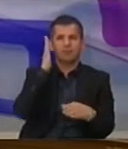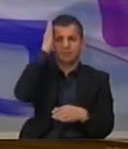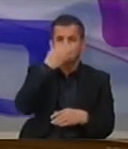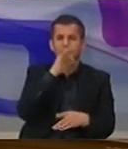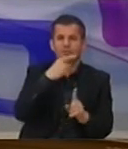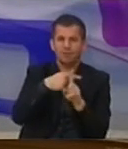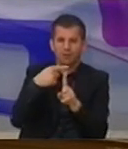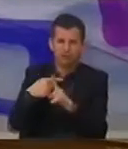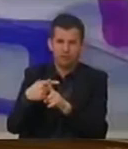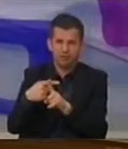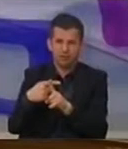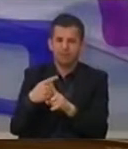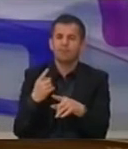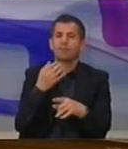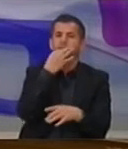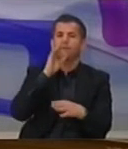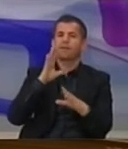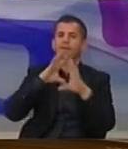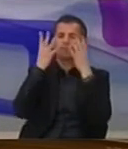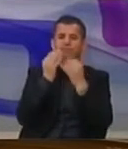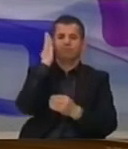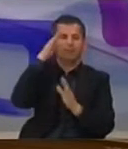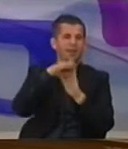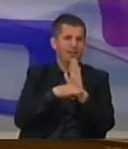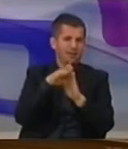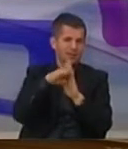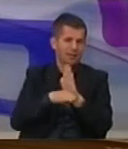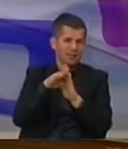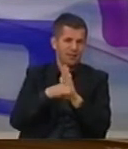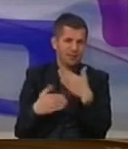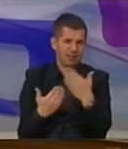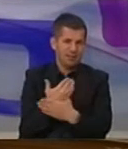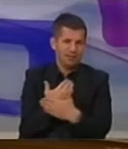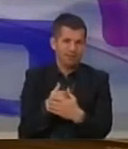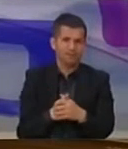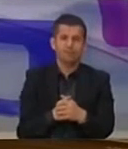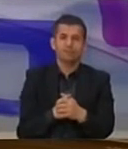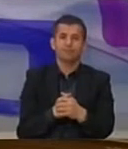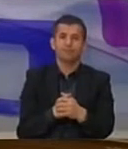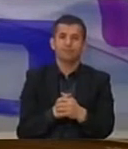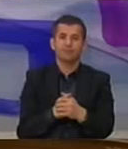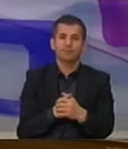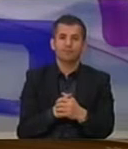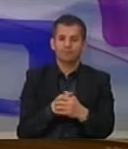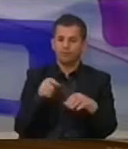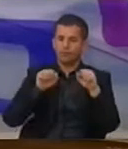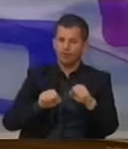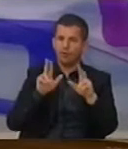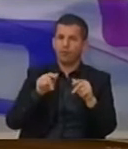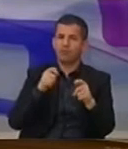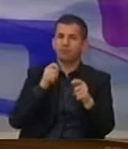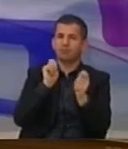e efikas të muzejeve, si dhe dhe të krejë bazën legale për themelimin e muzejeve të rinjë. Severia pashtu dhe të tris fondet për